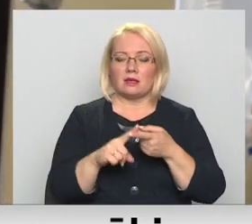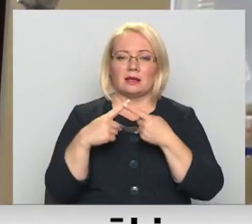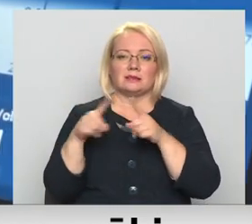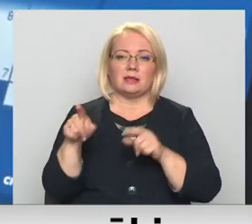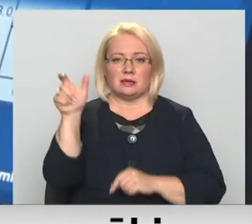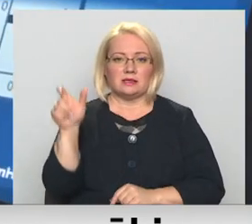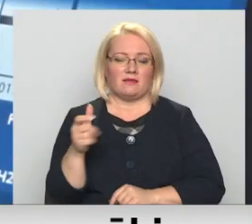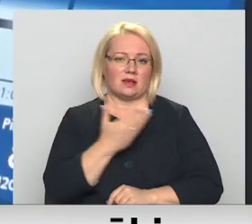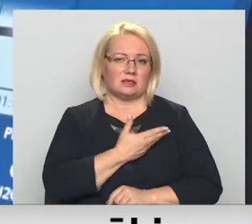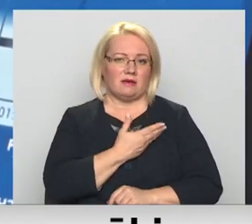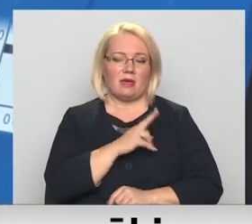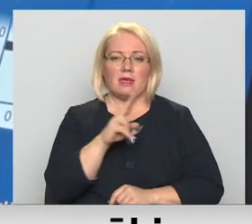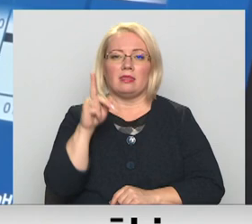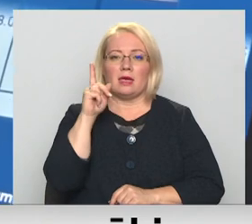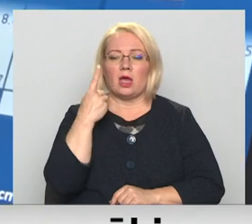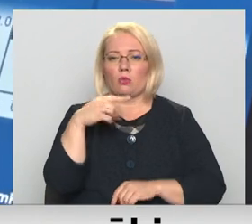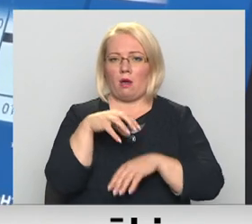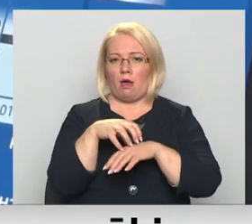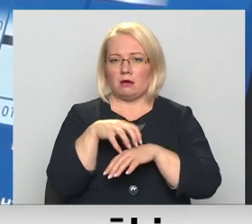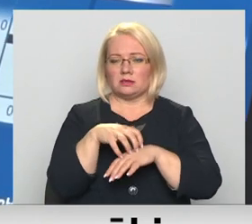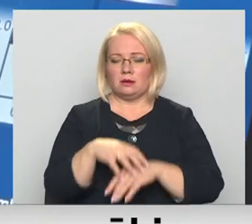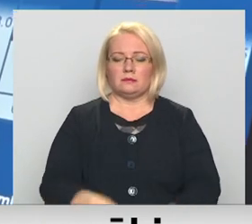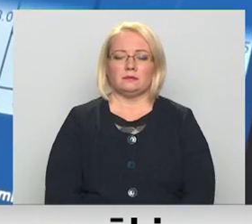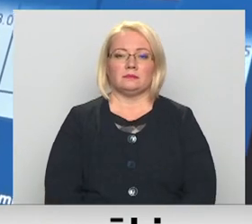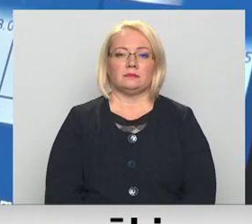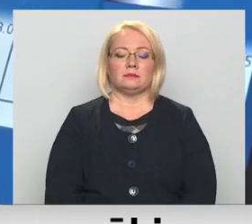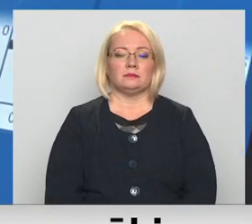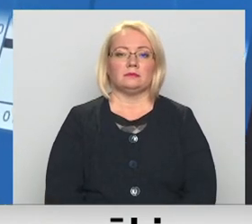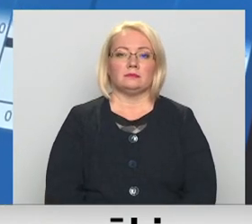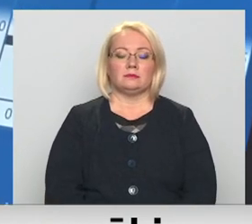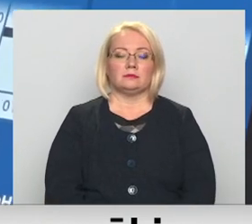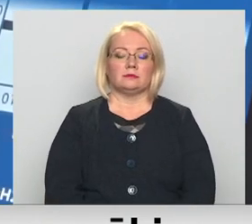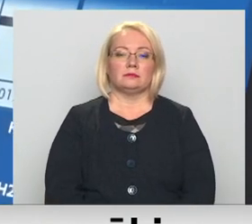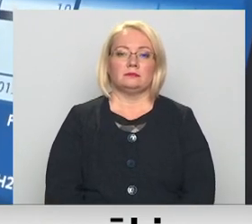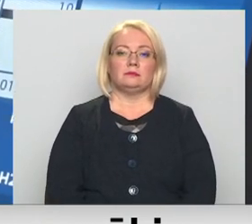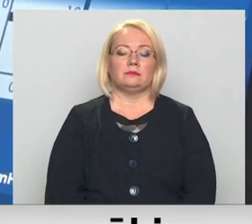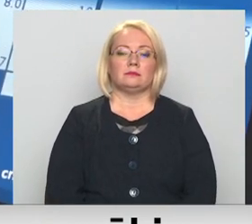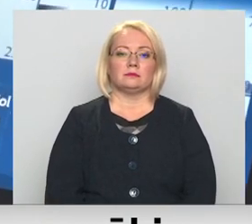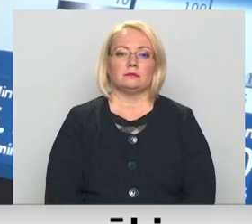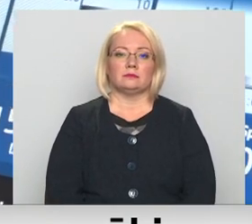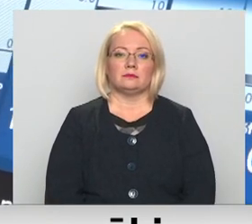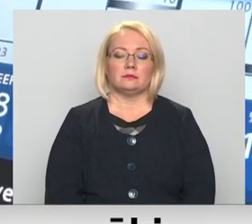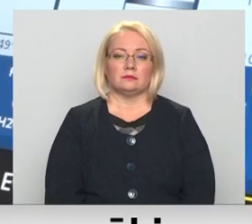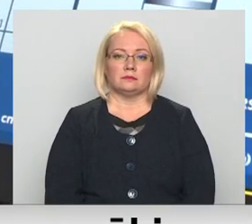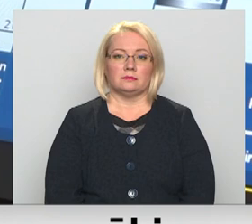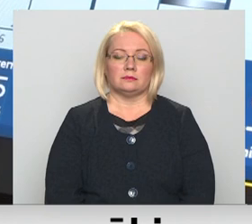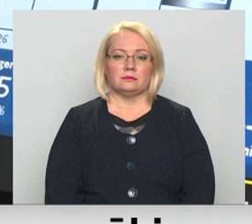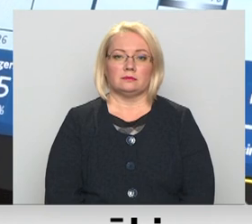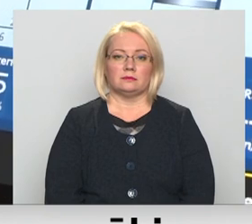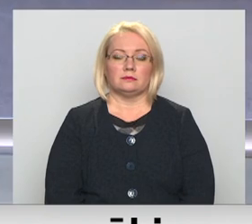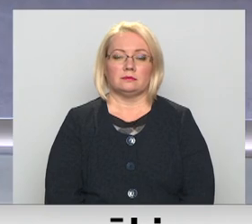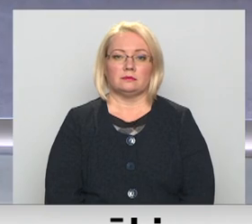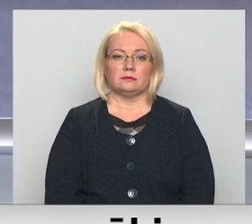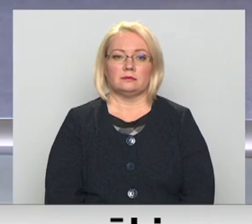dzīvība, ne tikai no ārsta. Jevgēņīs Klimanovičs, Jevgēņīs Ratkovs, Aleksandrs Fedotovs, LRT+.